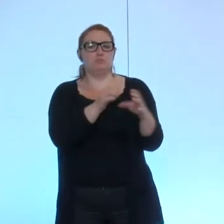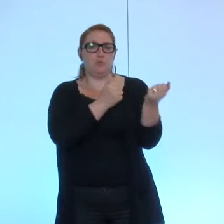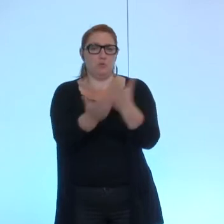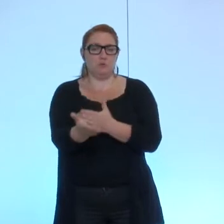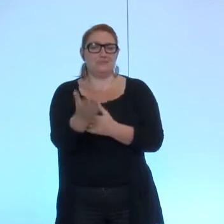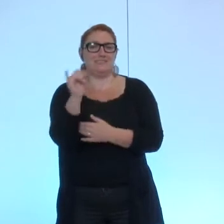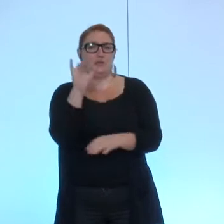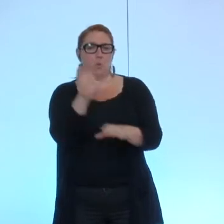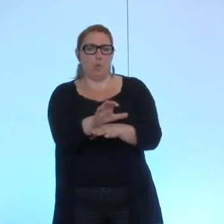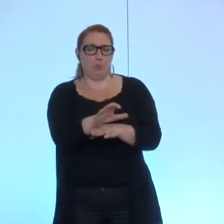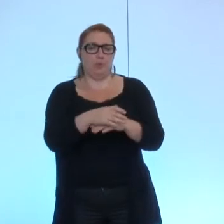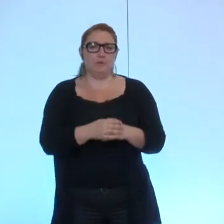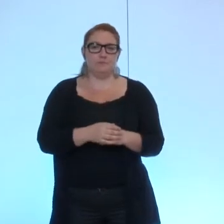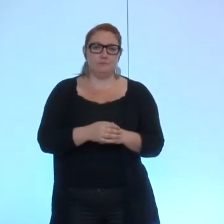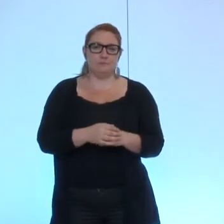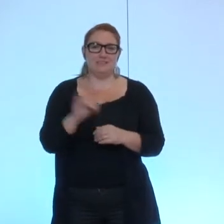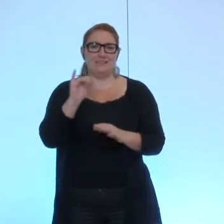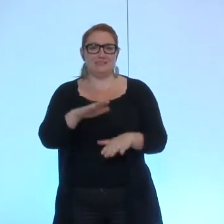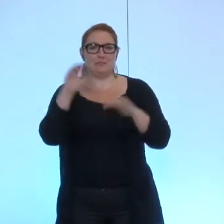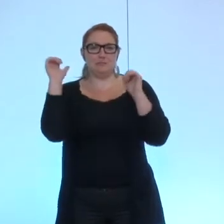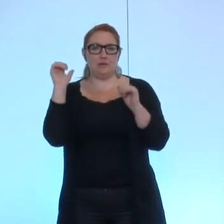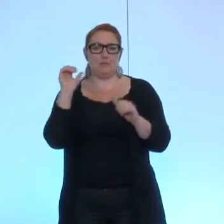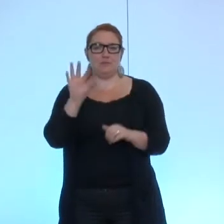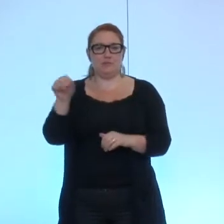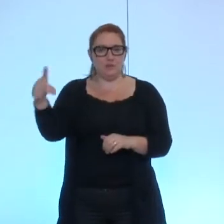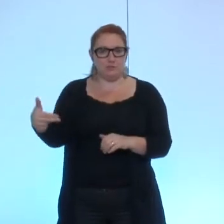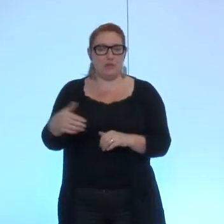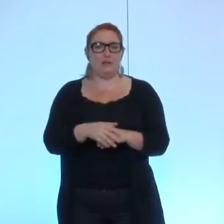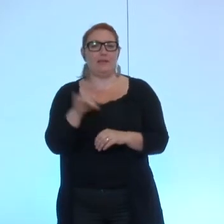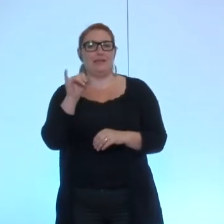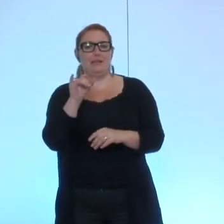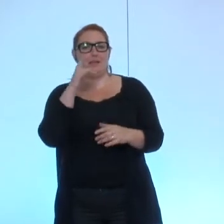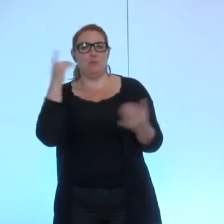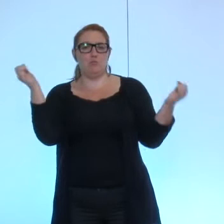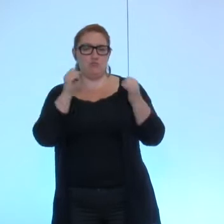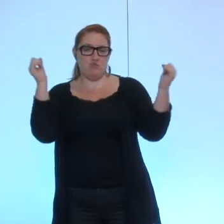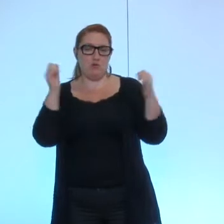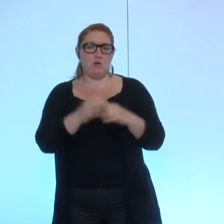voie qui est contre qui s'abstient le Front National qui est pour